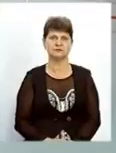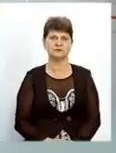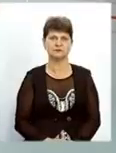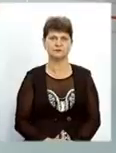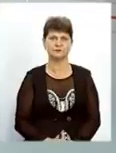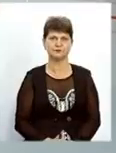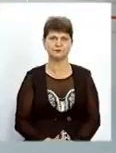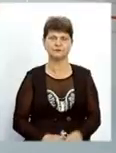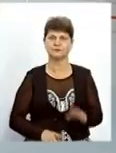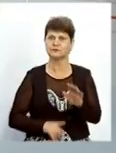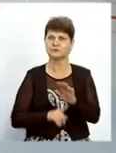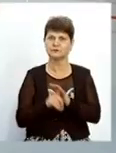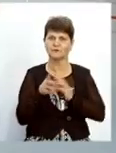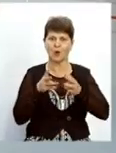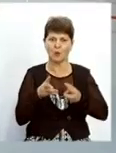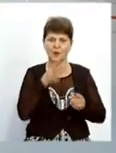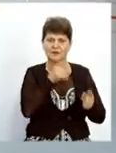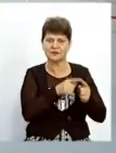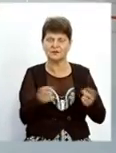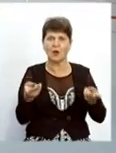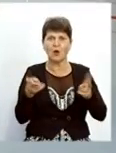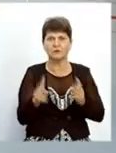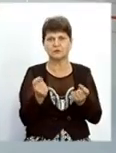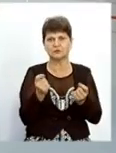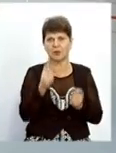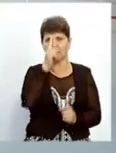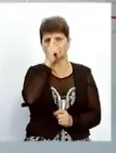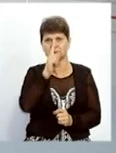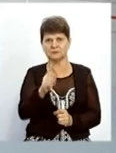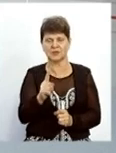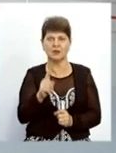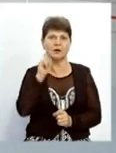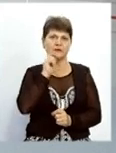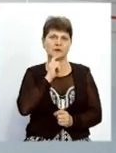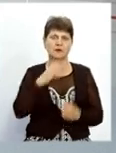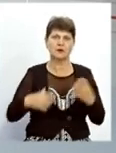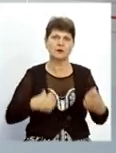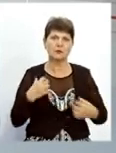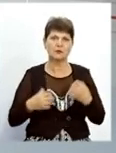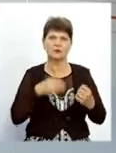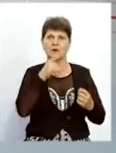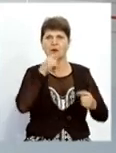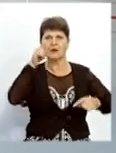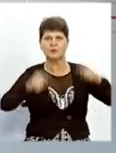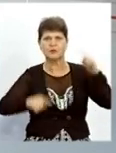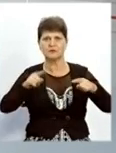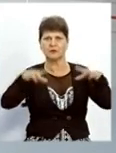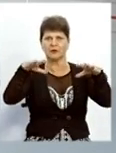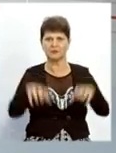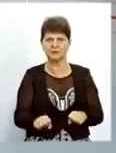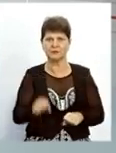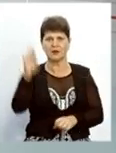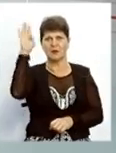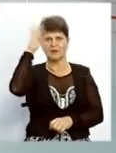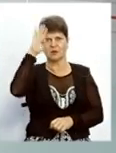До початку опалювального сезону залишилось трохи більше місяця. Втім, вінничани занепокоєні періодичними відключеннями гарячої